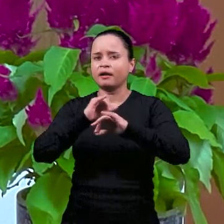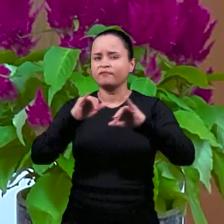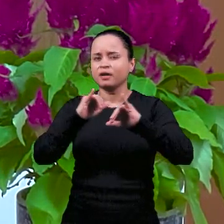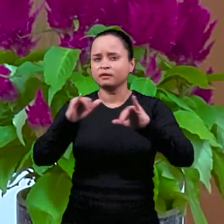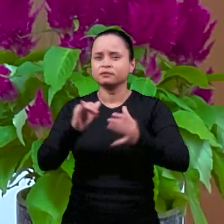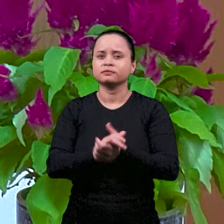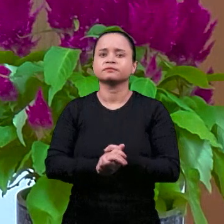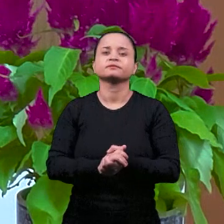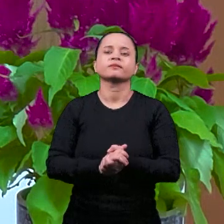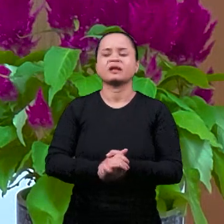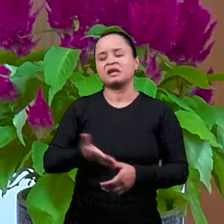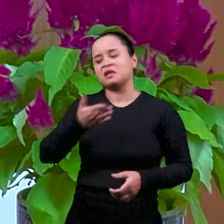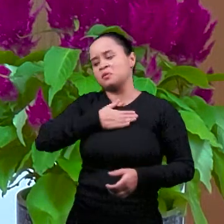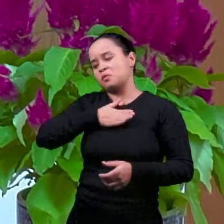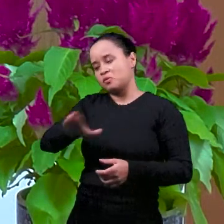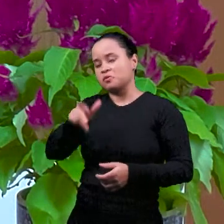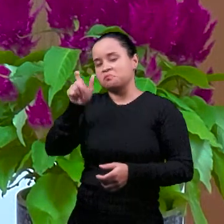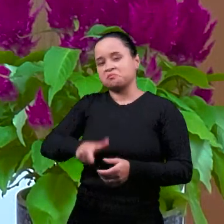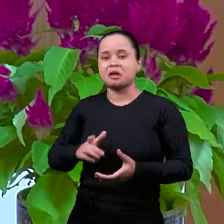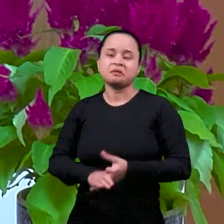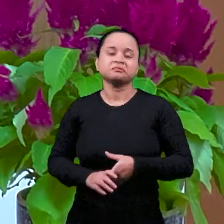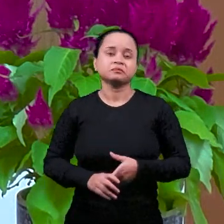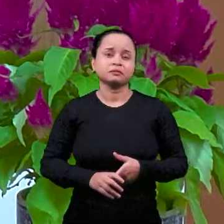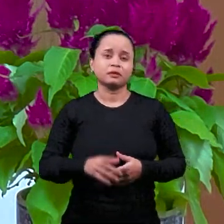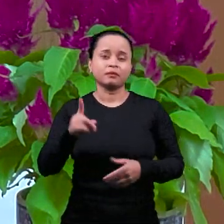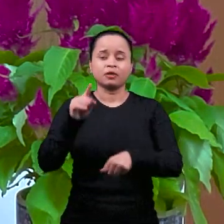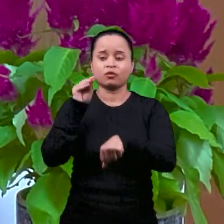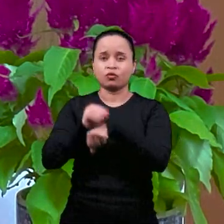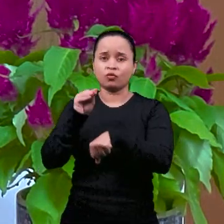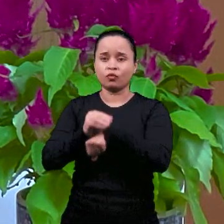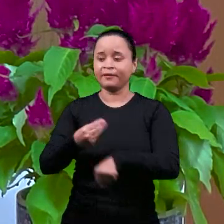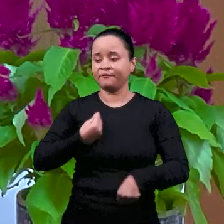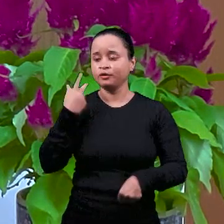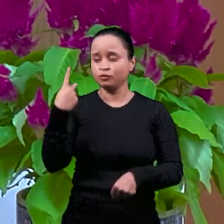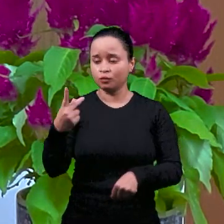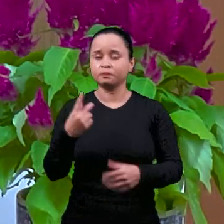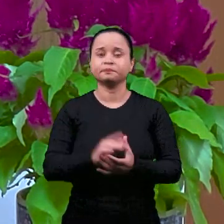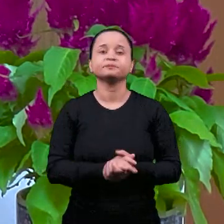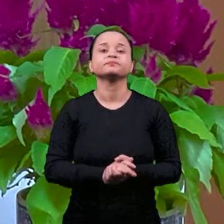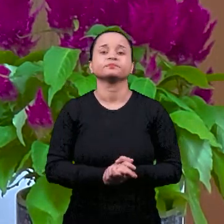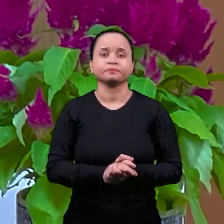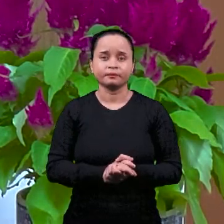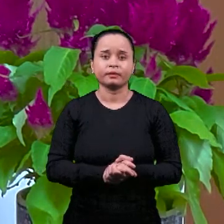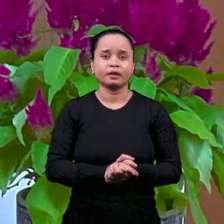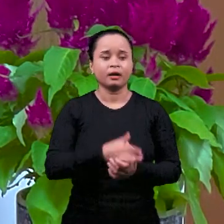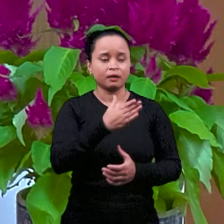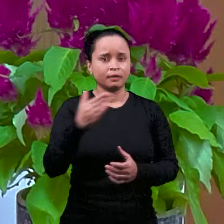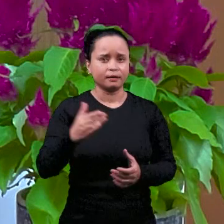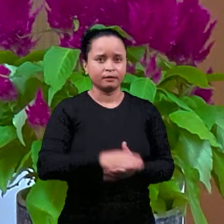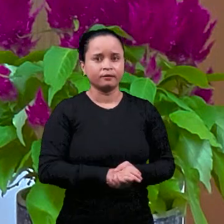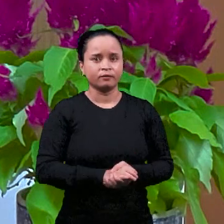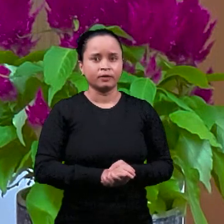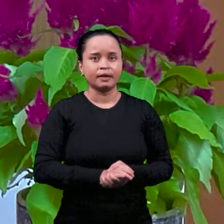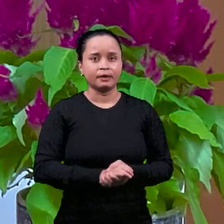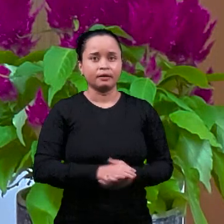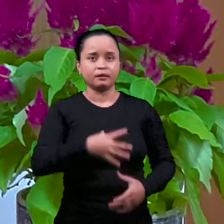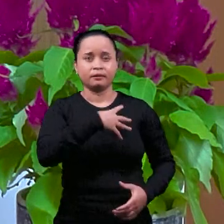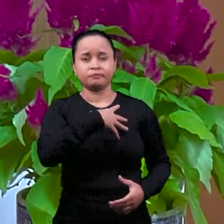он ему не понравился, и он выгнал его, и тогда